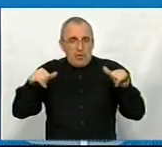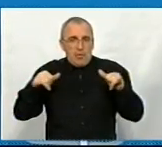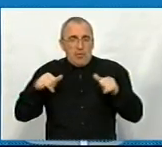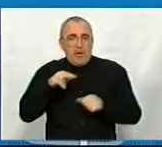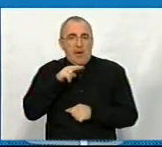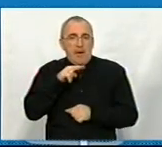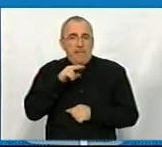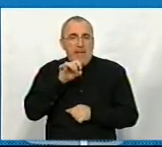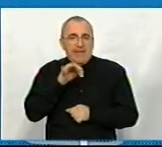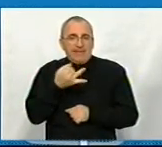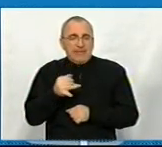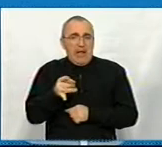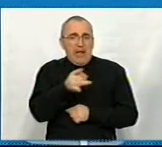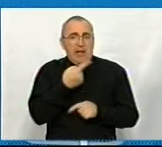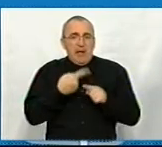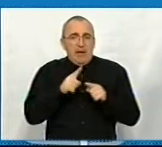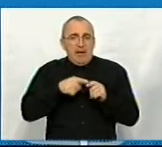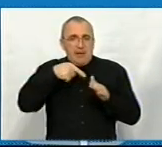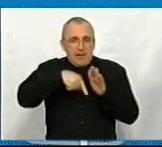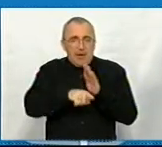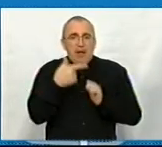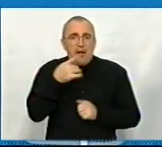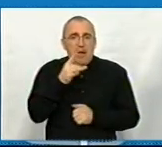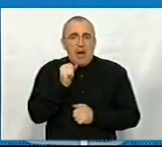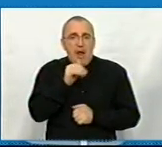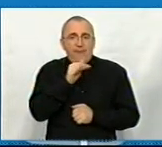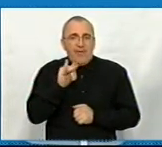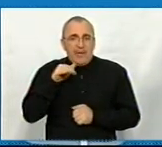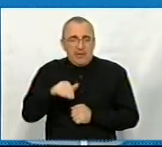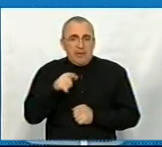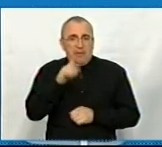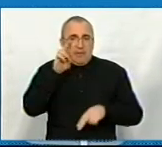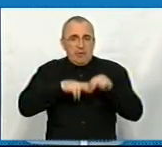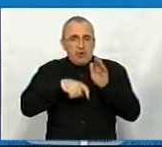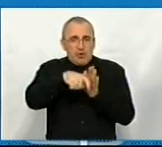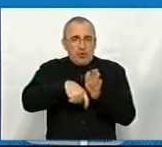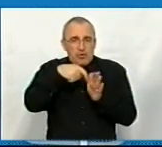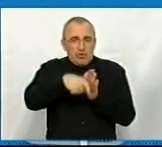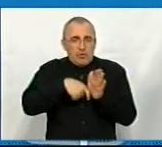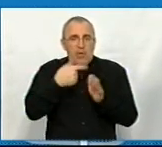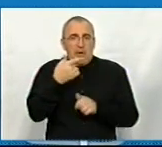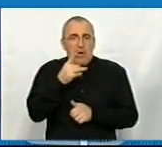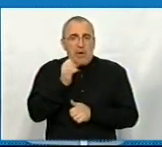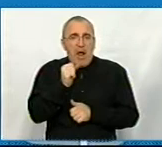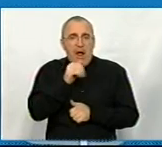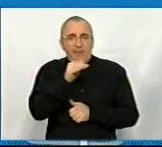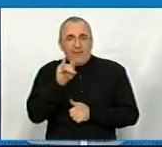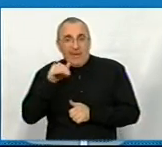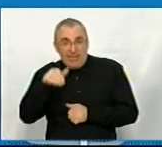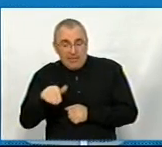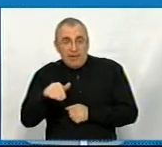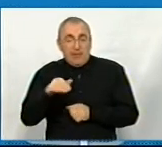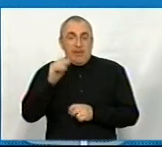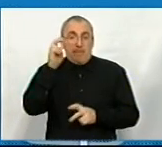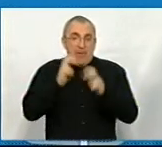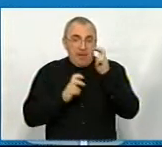Петрівському районі це родовище графіто. Там має побудуватись шахта по видобутку графіто і підприємство з